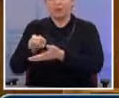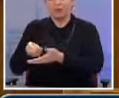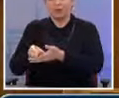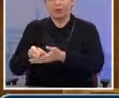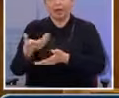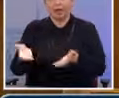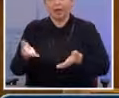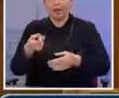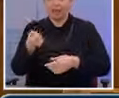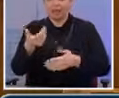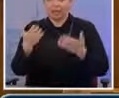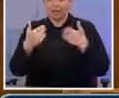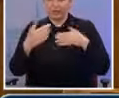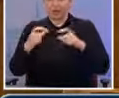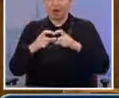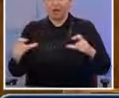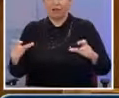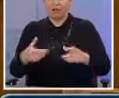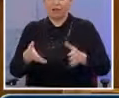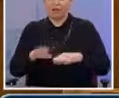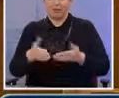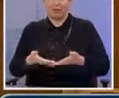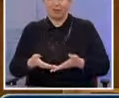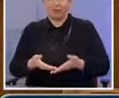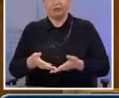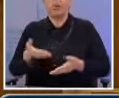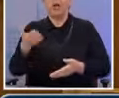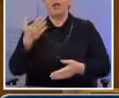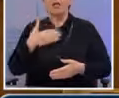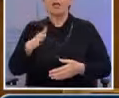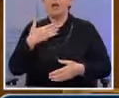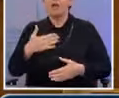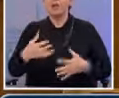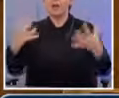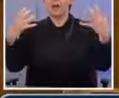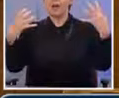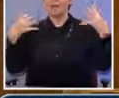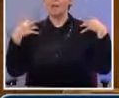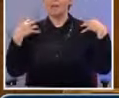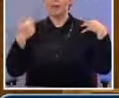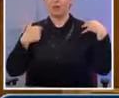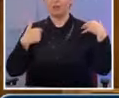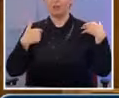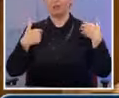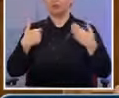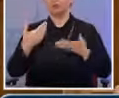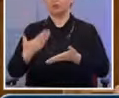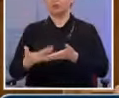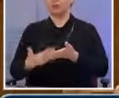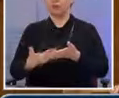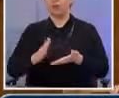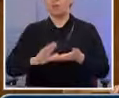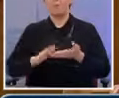τεκμηριώνονται από τα πραγματικά στοιχεία. Θέλουν υπεύθυνες πράξεις και πραγματικές